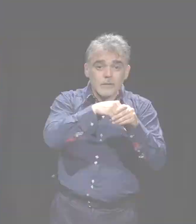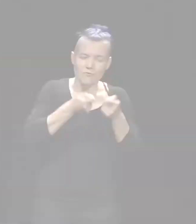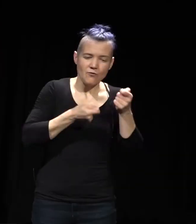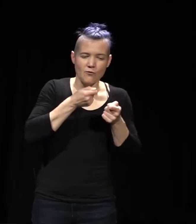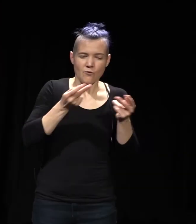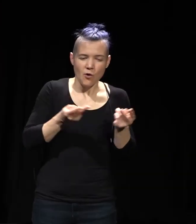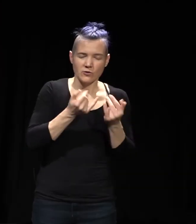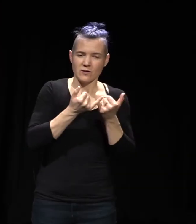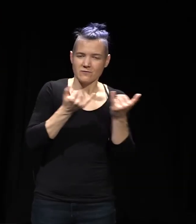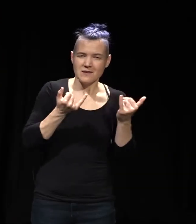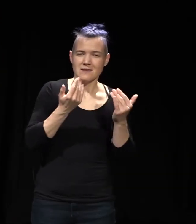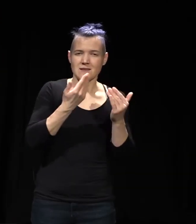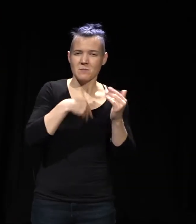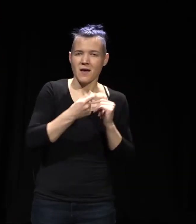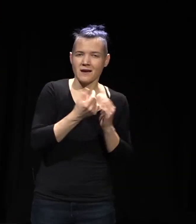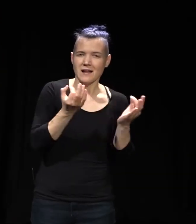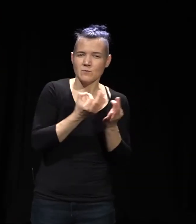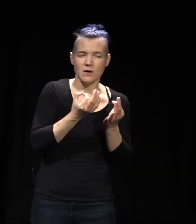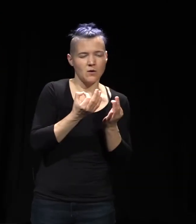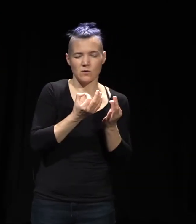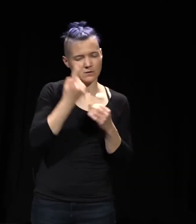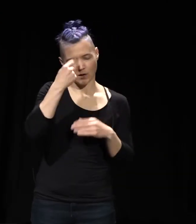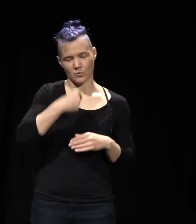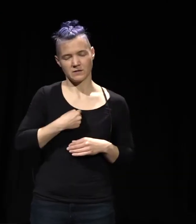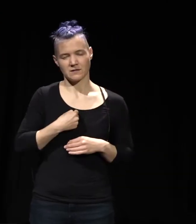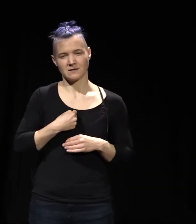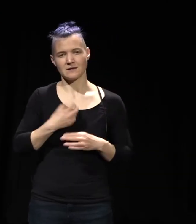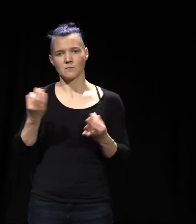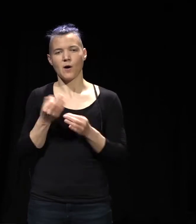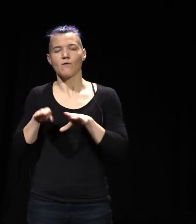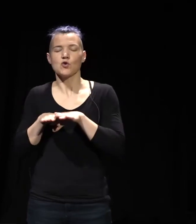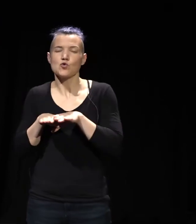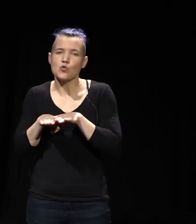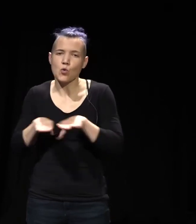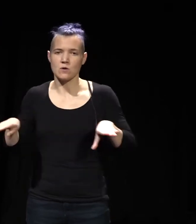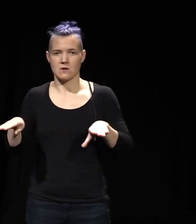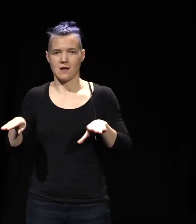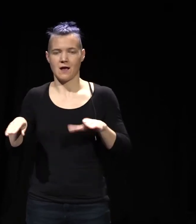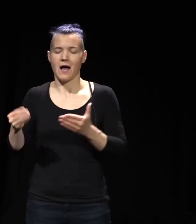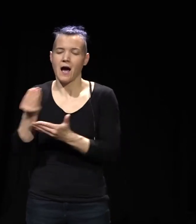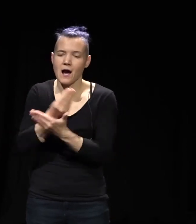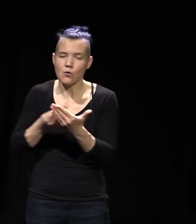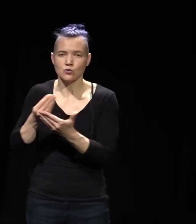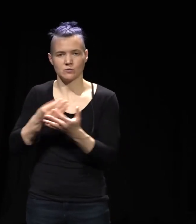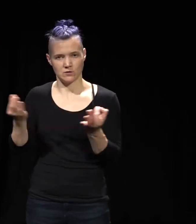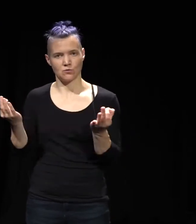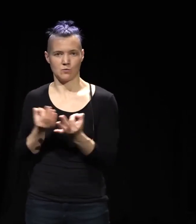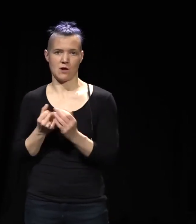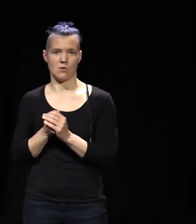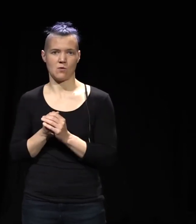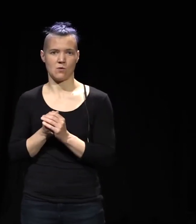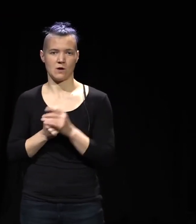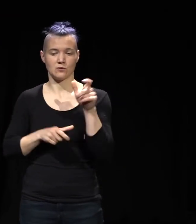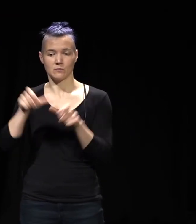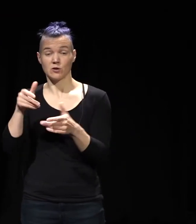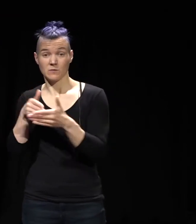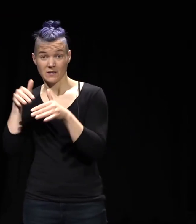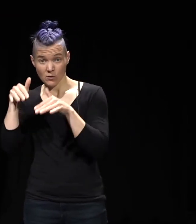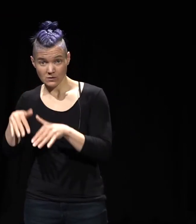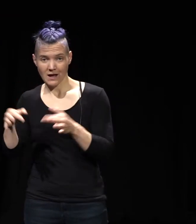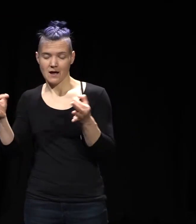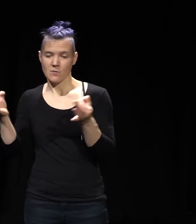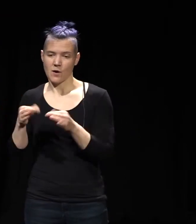werden. Ich glaube, es braucht eine Basis. Es braucht eine Basis an Ausbildung für Menschen mit Behinderung an